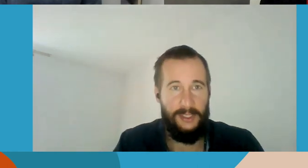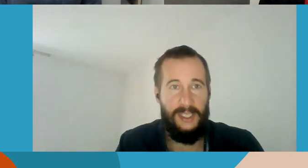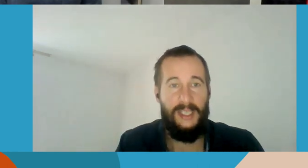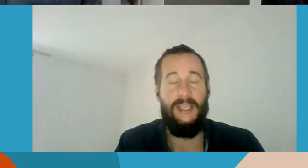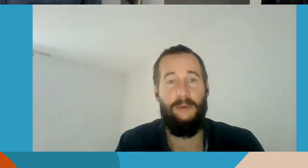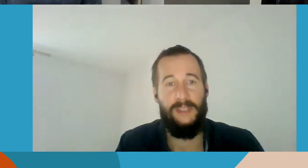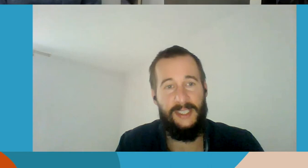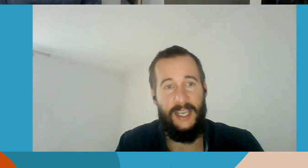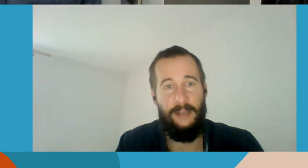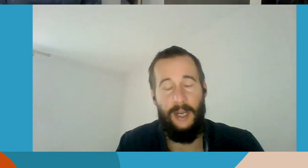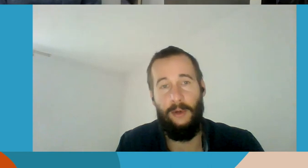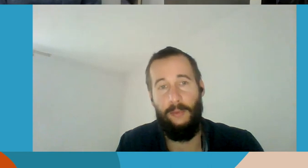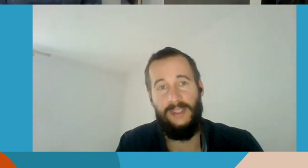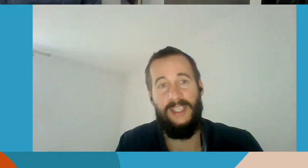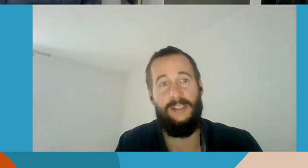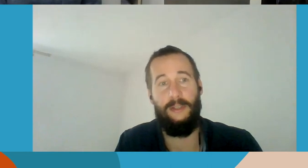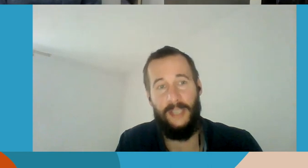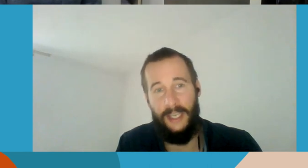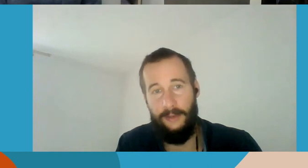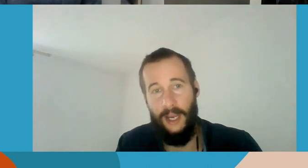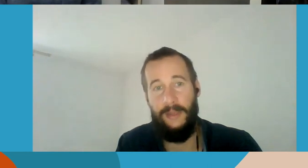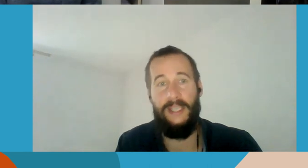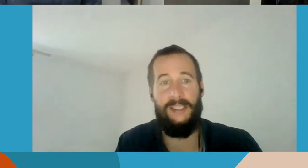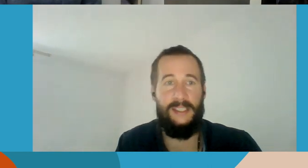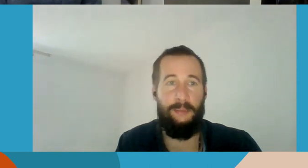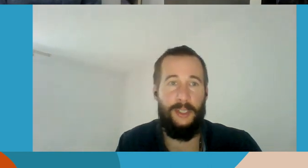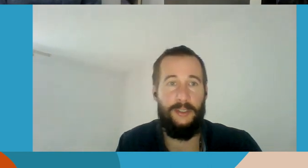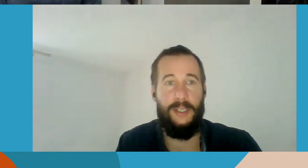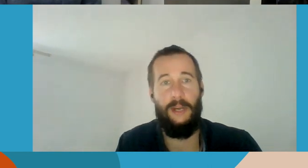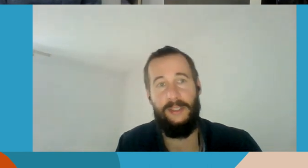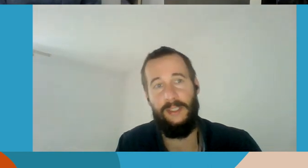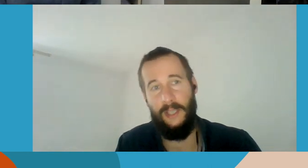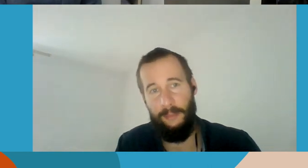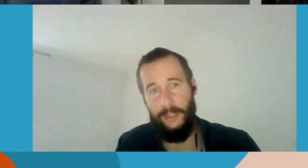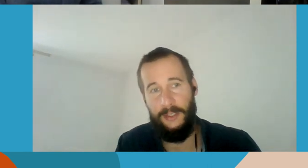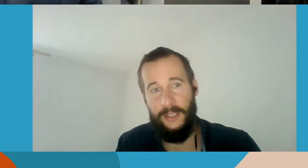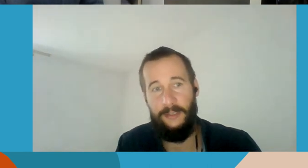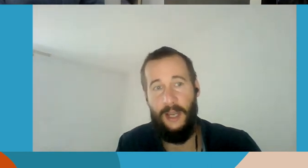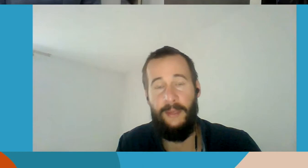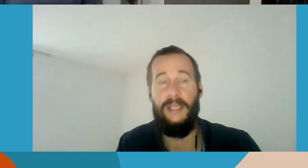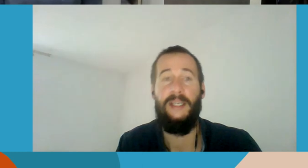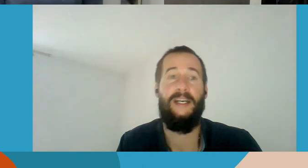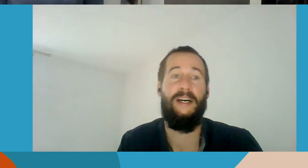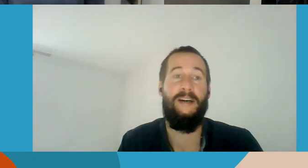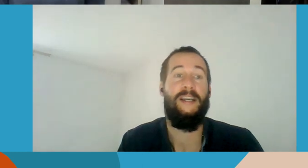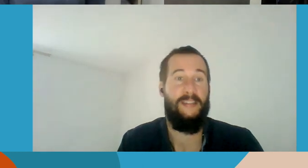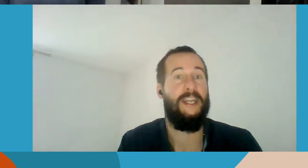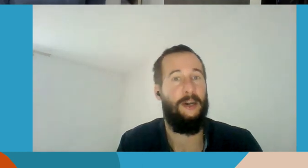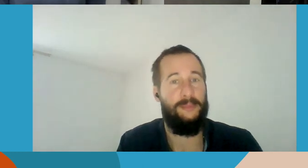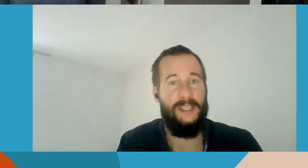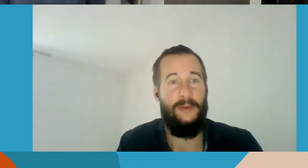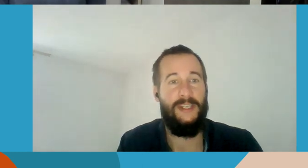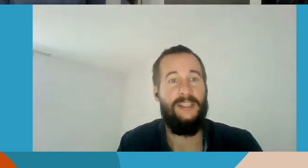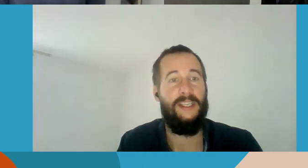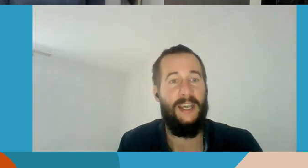galėtų priimti pareigūnas, sėdėdamas priešais kompiuterio ekraną, kaip galėtų nuspręsti, ar tai